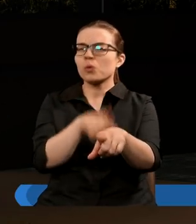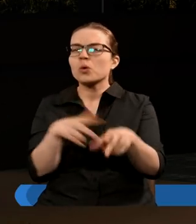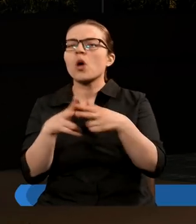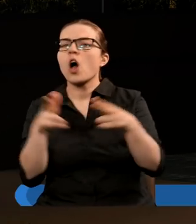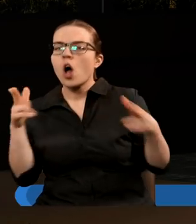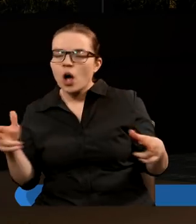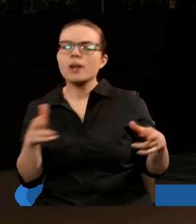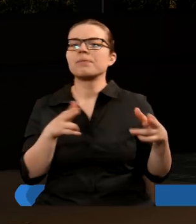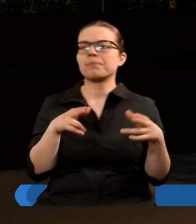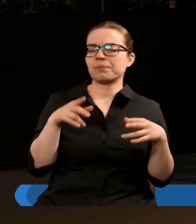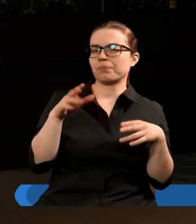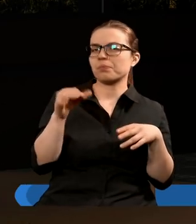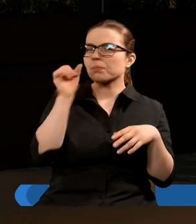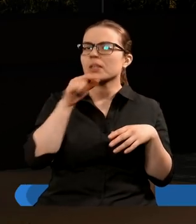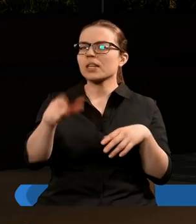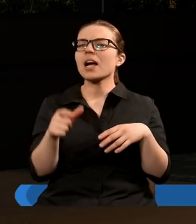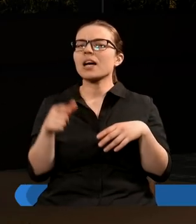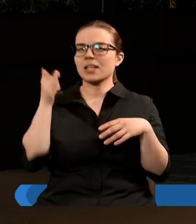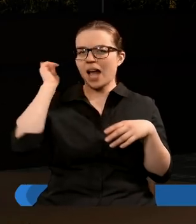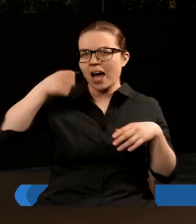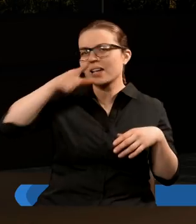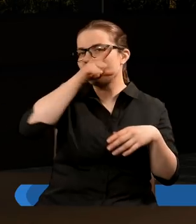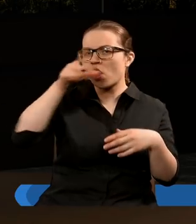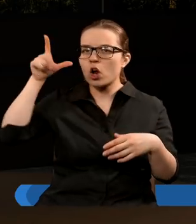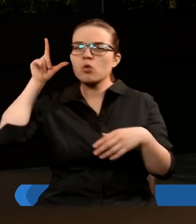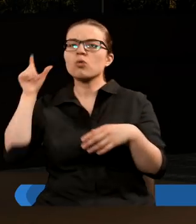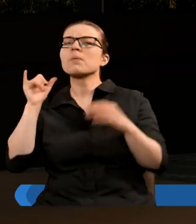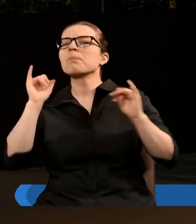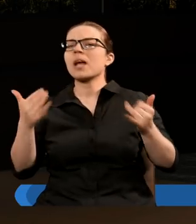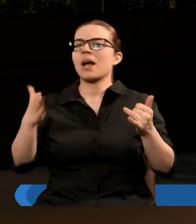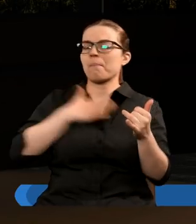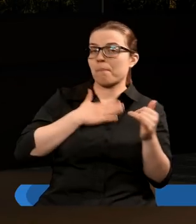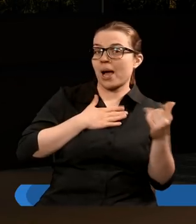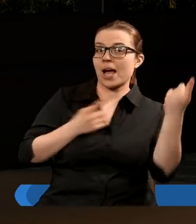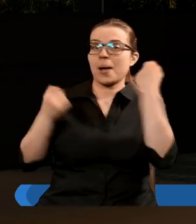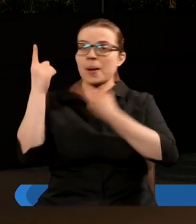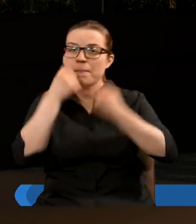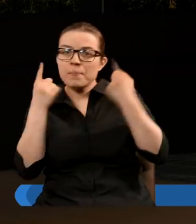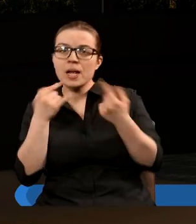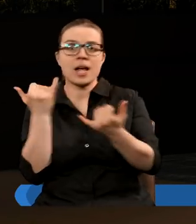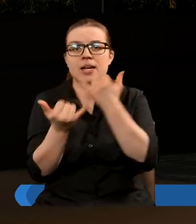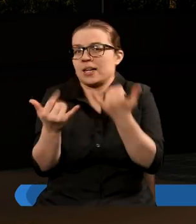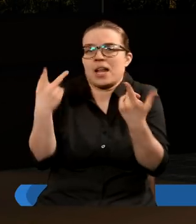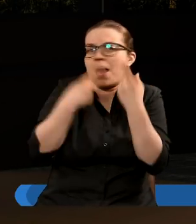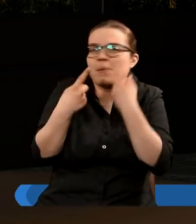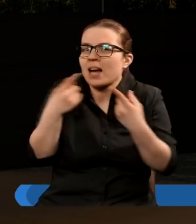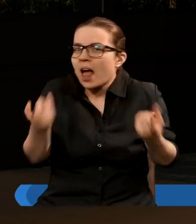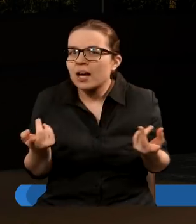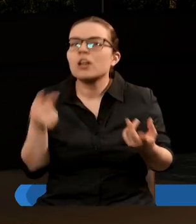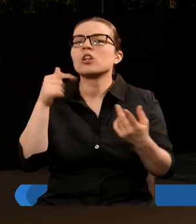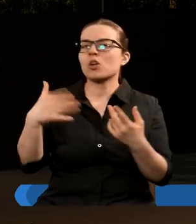rościła sobie prawo do sumień ludzkich i nakazywała ludziom, jak mają myśleć, a jeżeli nie myśleli tak, to byli